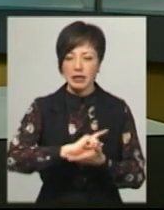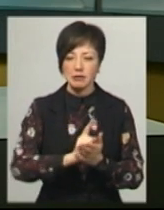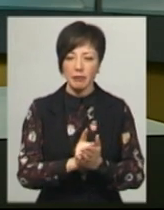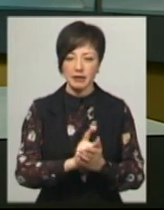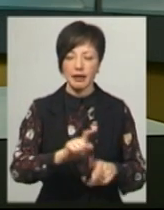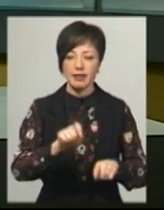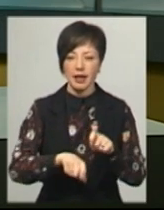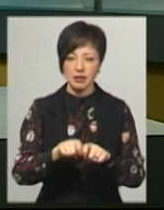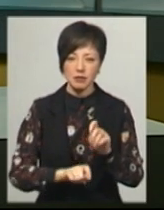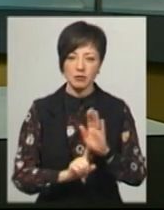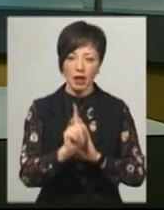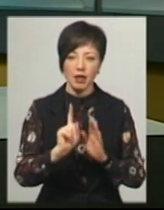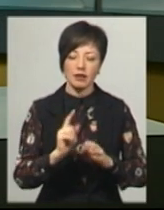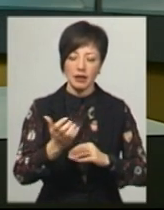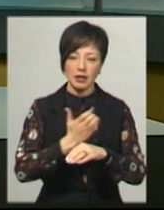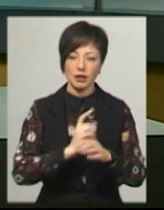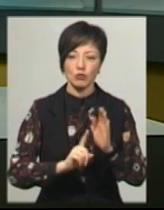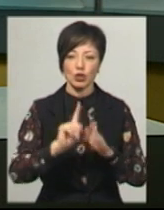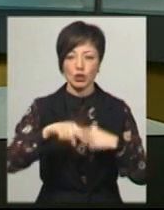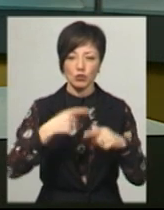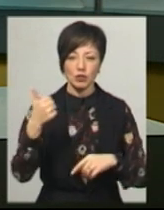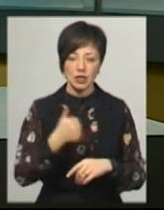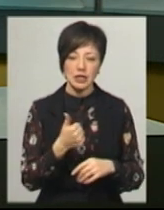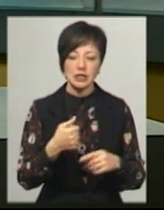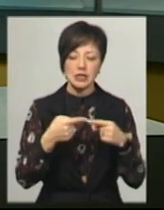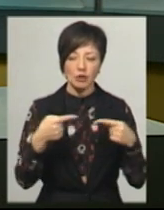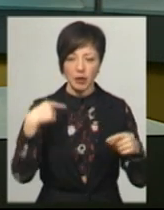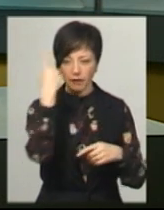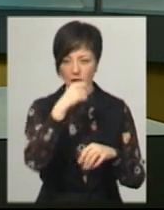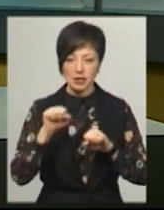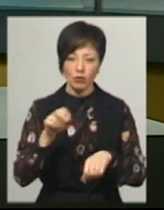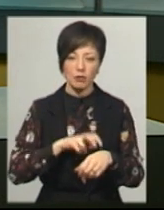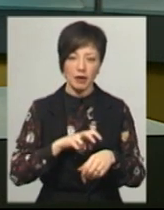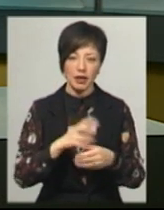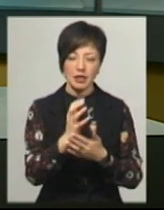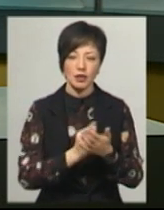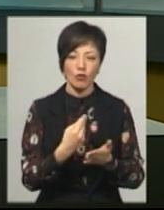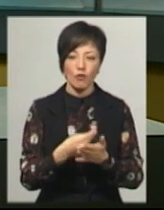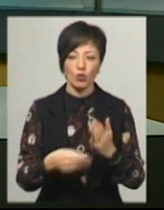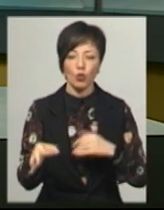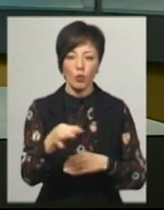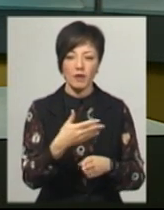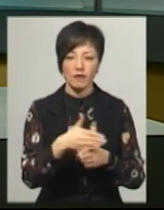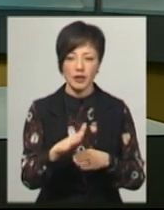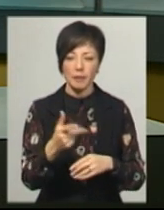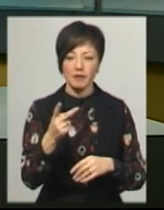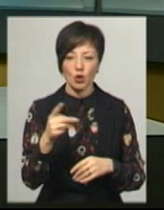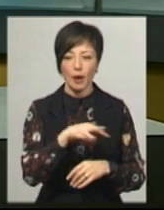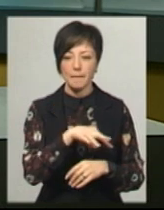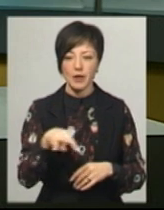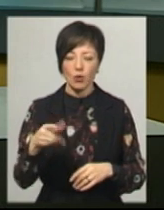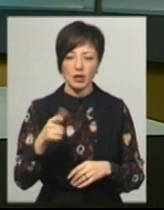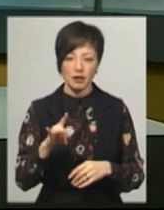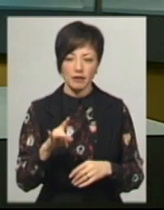надійти на початку наступного тижня. На засоби індивідуального захисту медиків з резервного фонду області виділили півтора мільйони